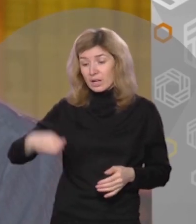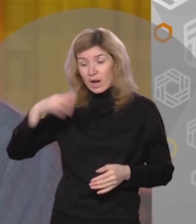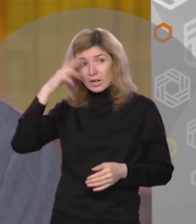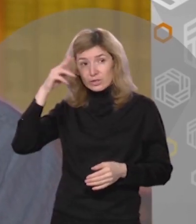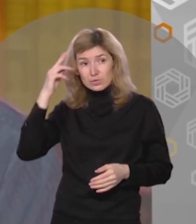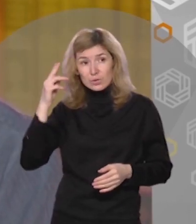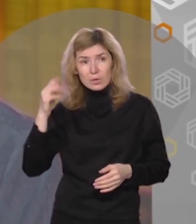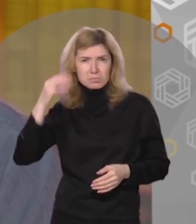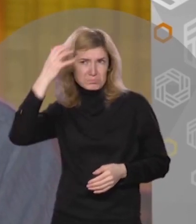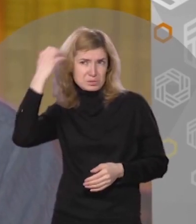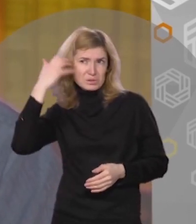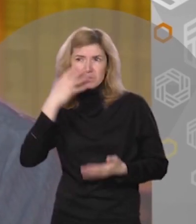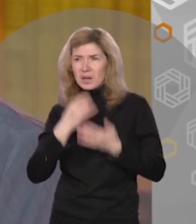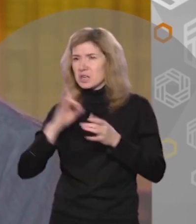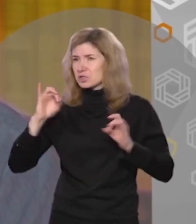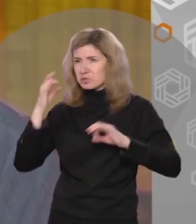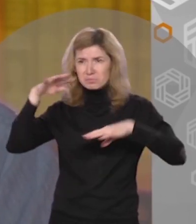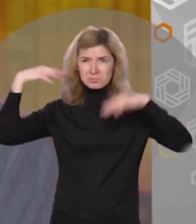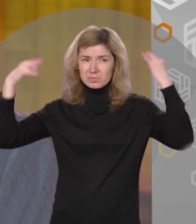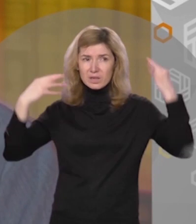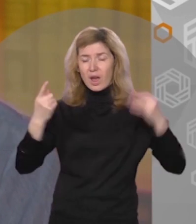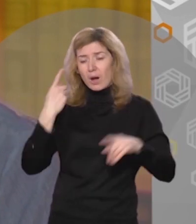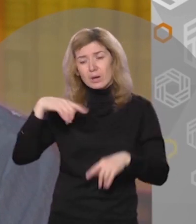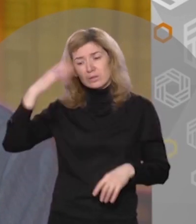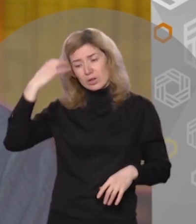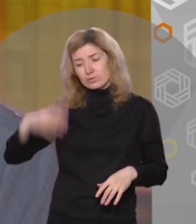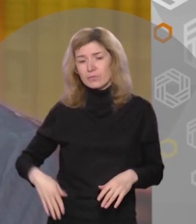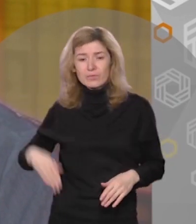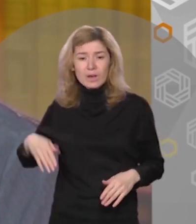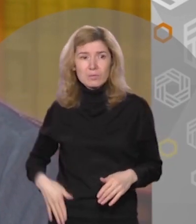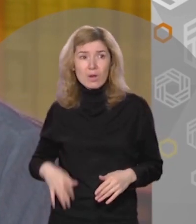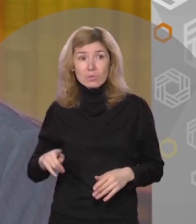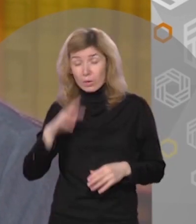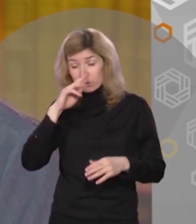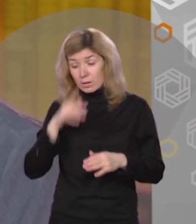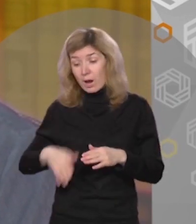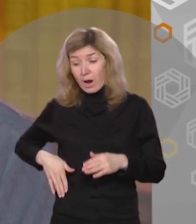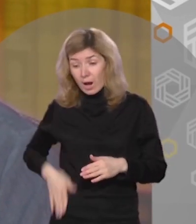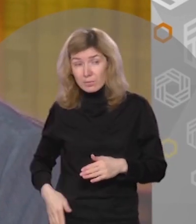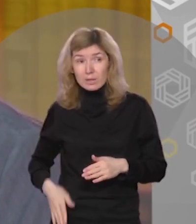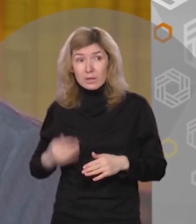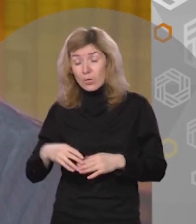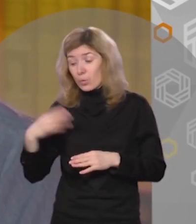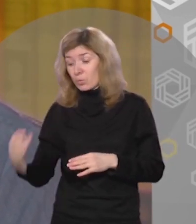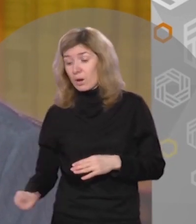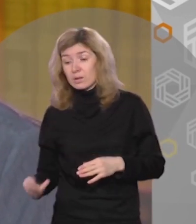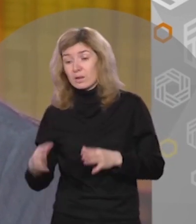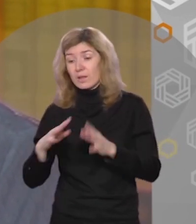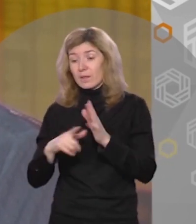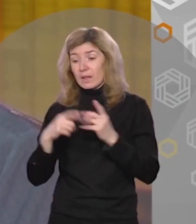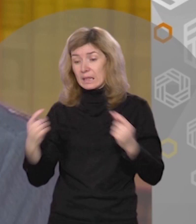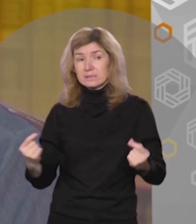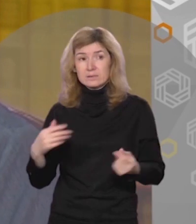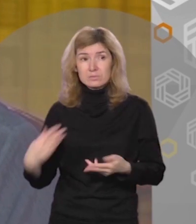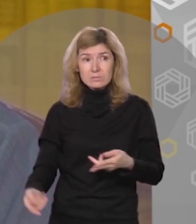расческу, причесал свои рыжие вихры и сунул расческу обратно. Но она скользнула мимо кармана и упала в ворох желтых